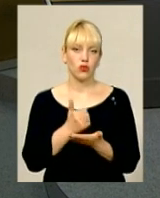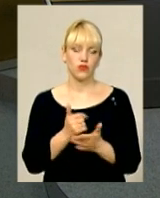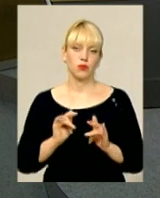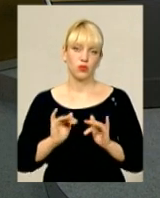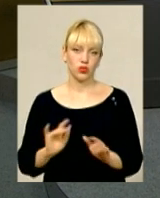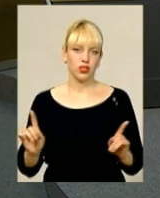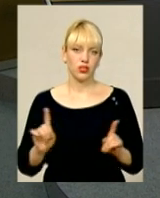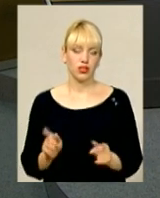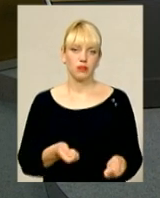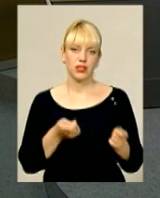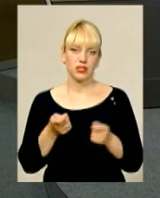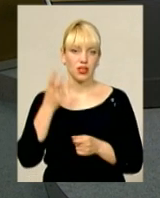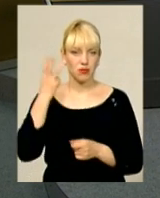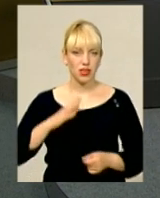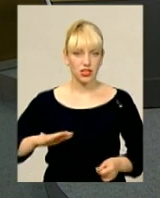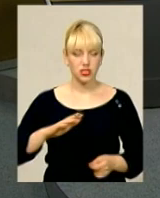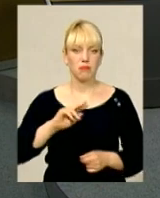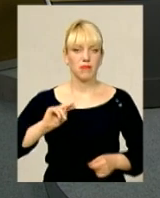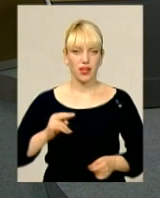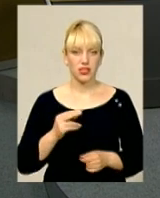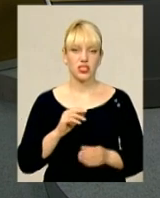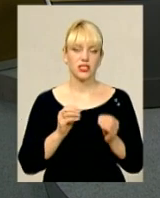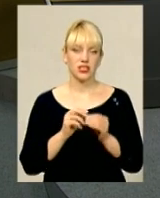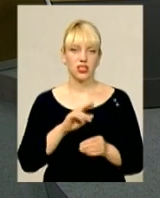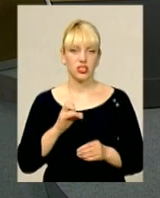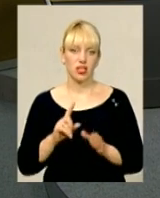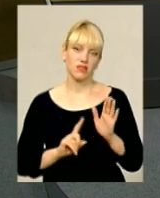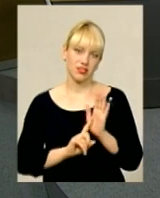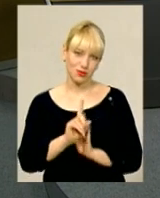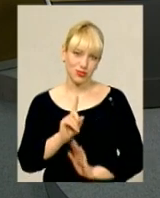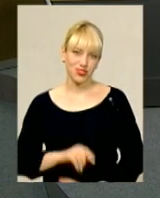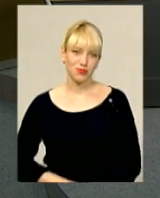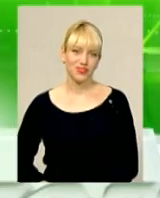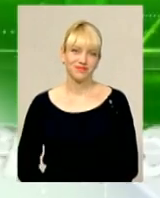усього, що принесла Хмельниччині п'ятниця, 10 червня. Отже, розпочнемо.